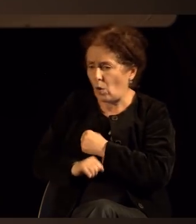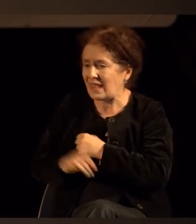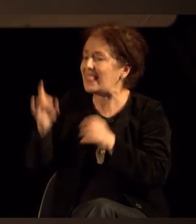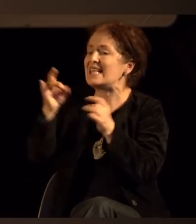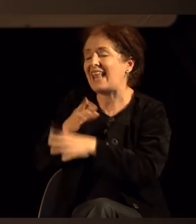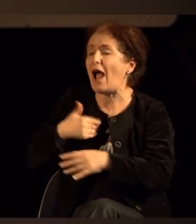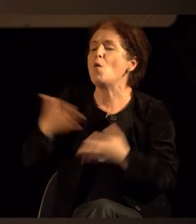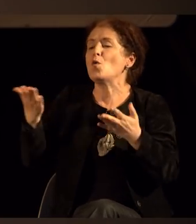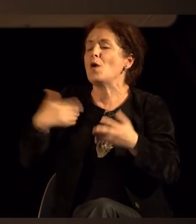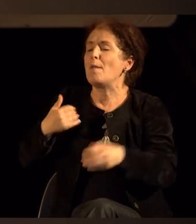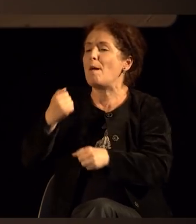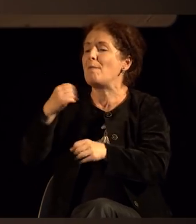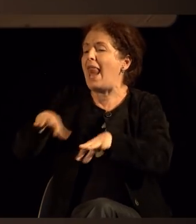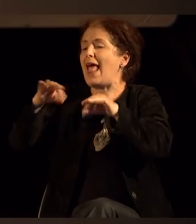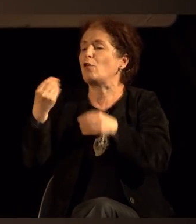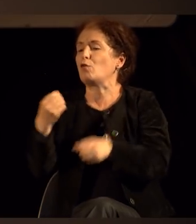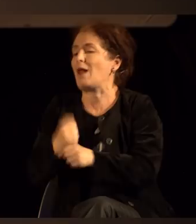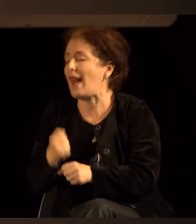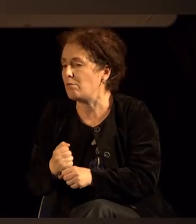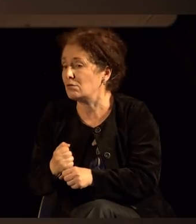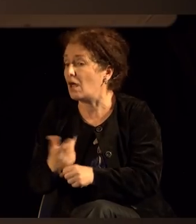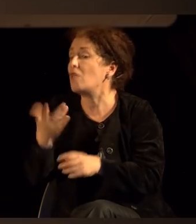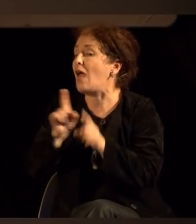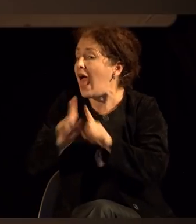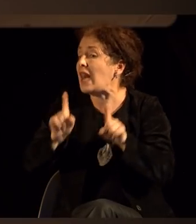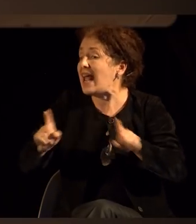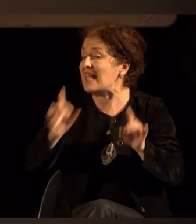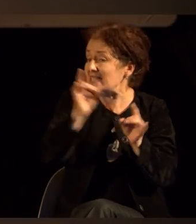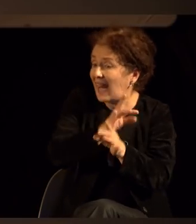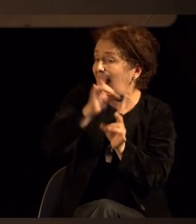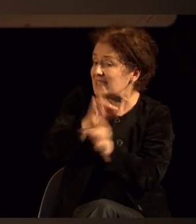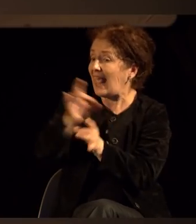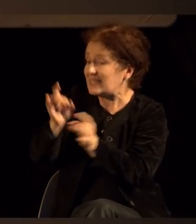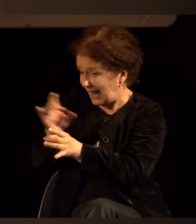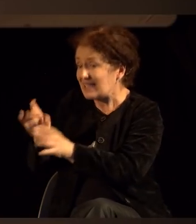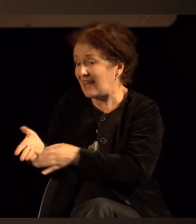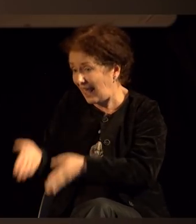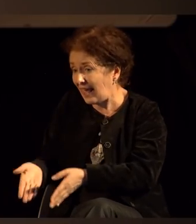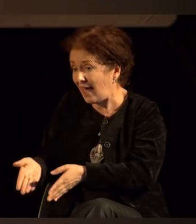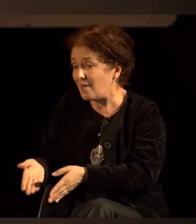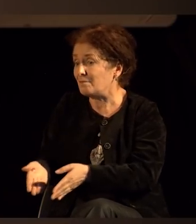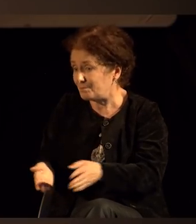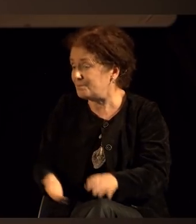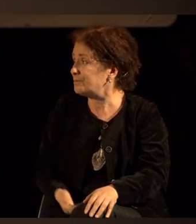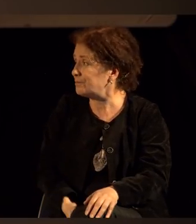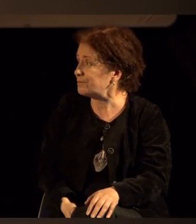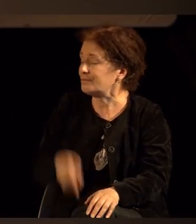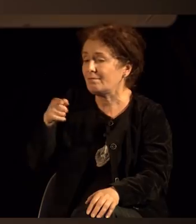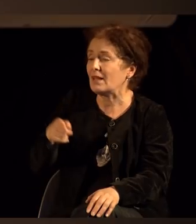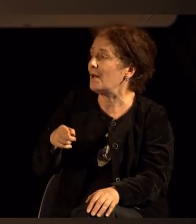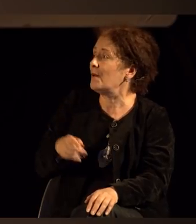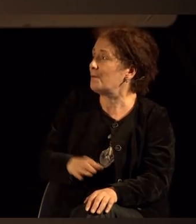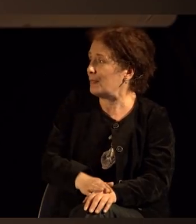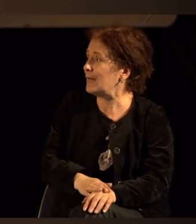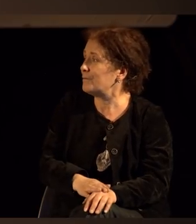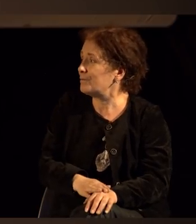Тоа се проблемите на секој човек, па и на секоја филозофска доктрина, што може ли или не може на